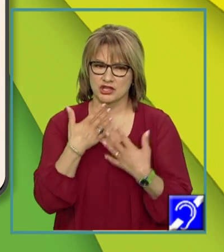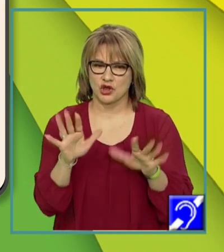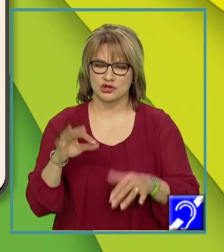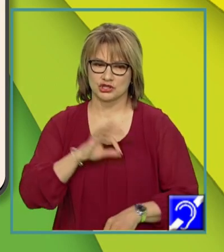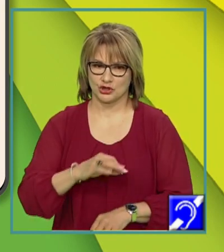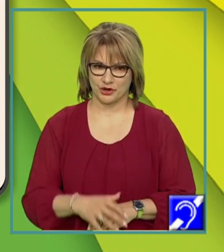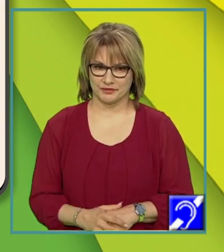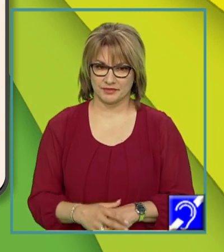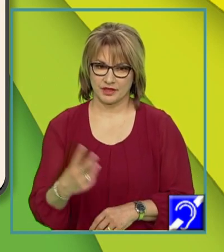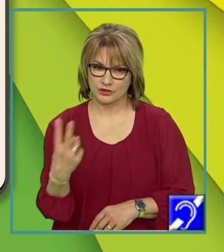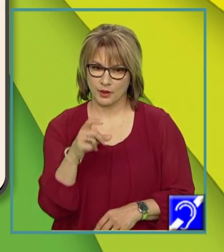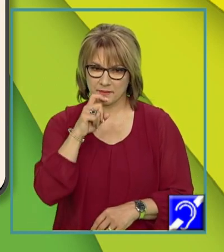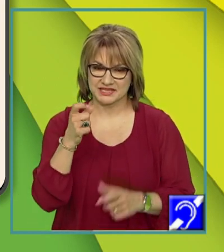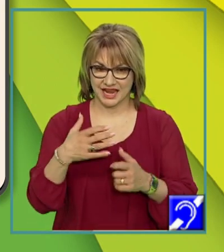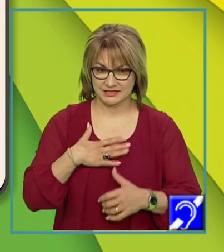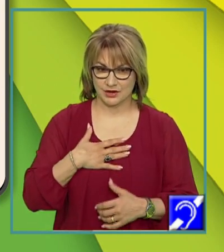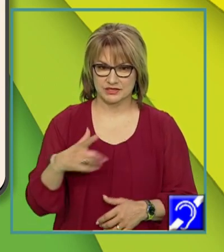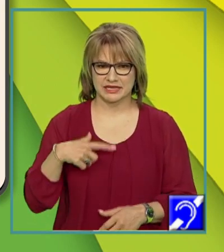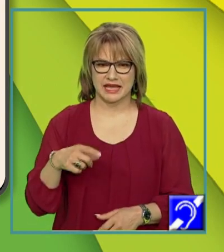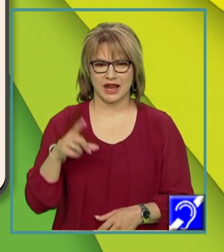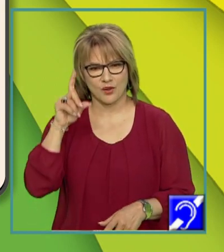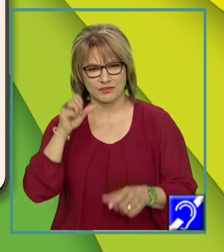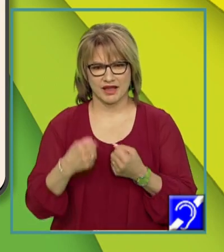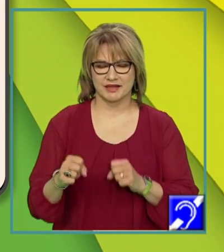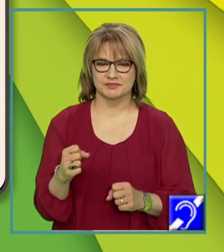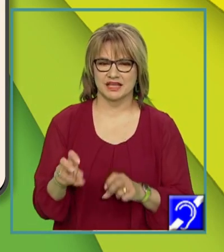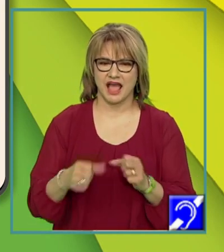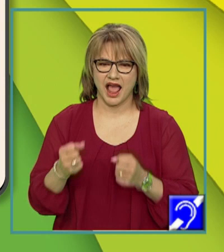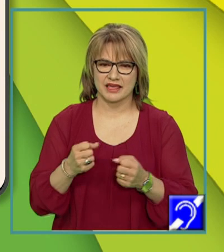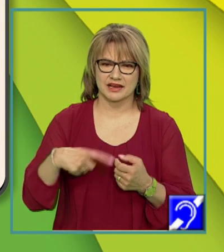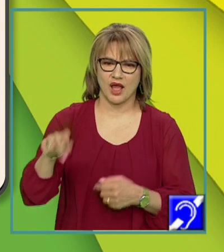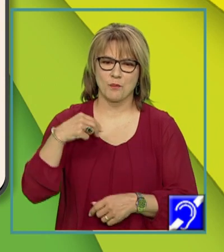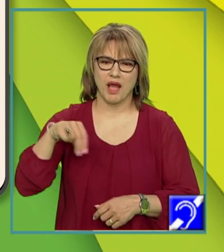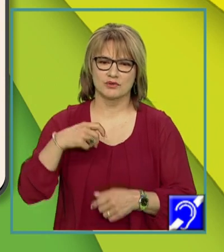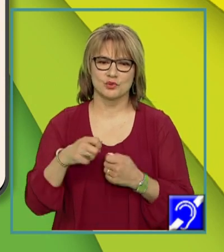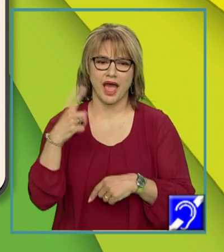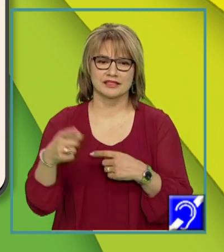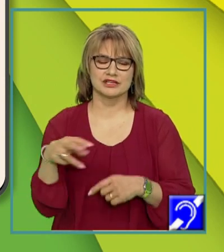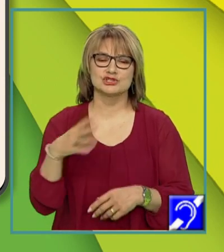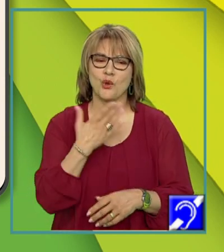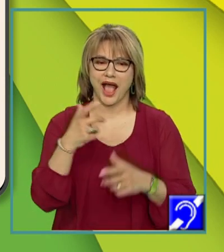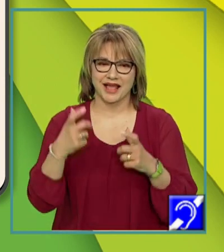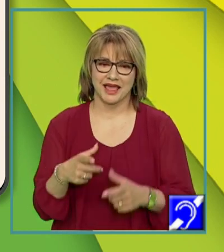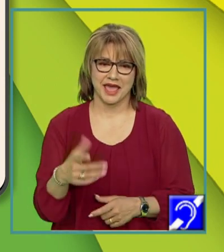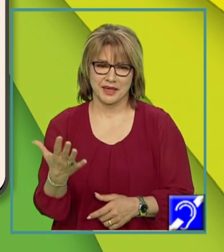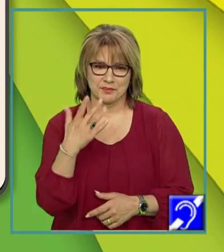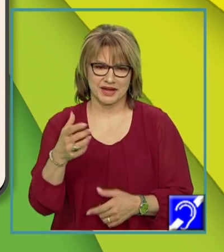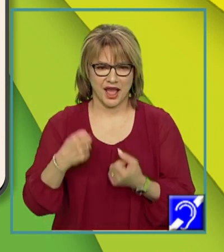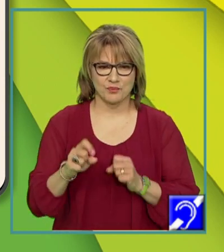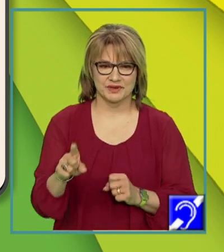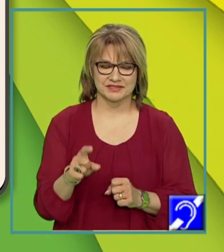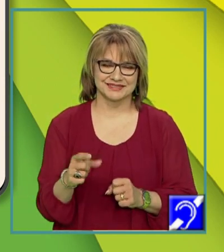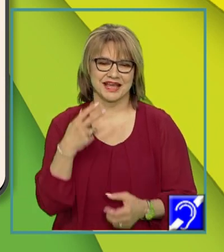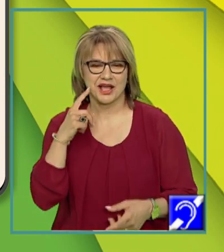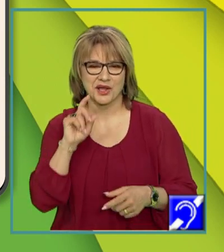dorim. Doi băieți din clasa noastră erau mai jucăuși și alergau în pauză prin toată școala. Ei păreau spiriduși poși pe glume. La un moment